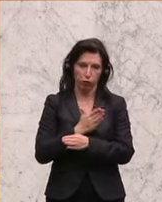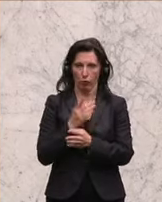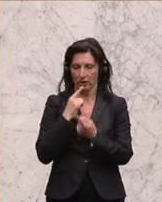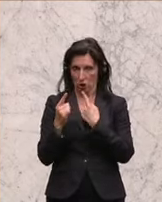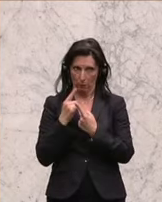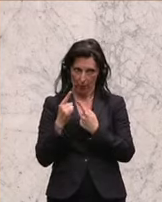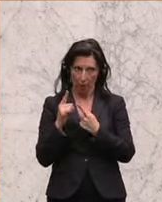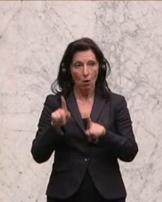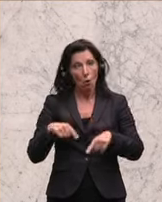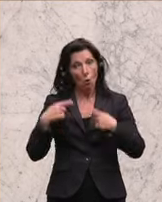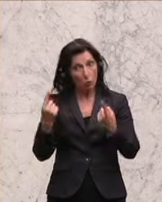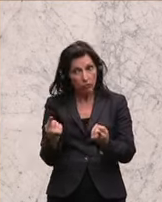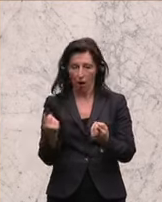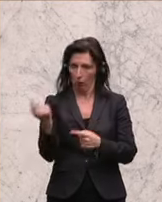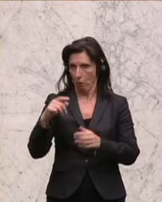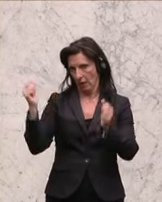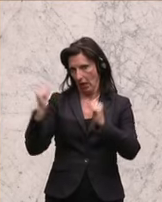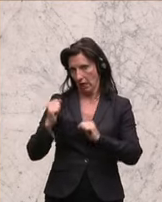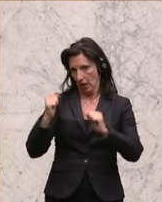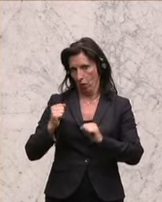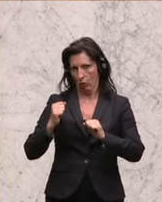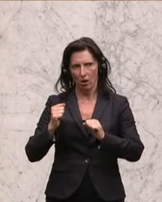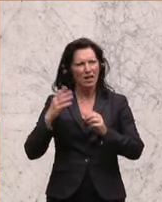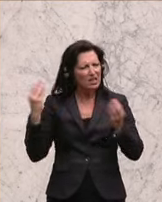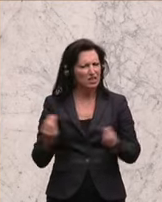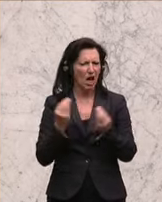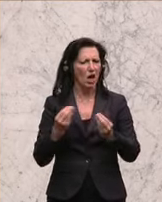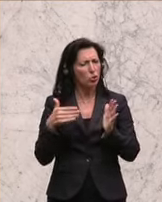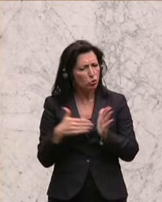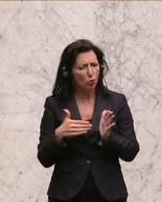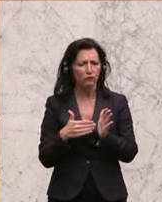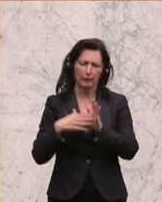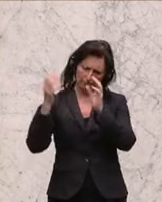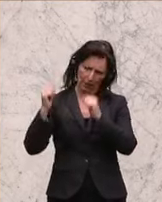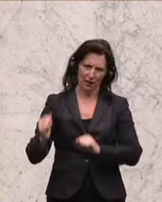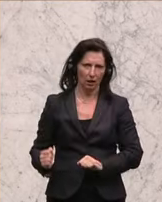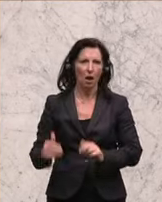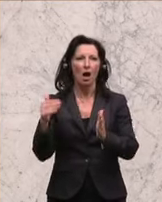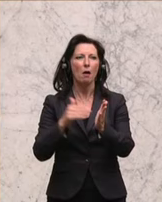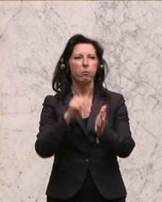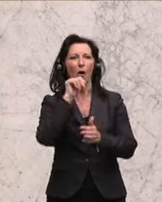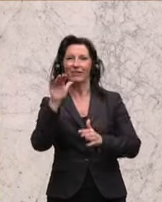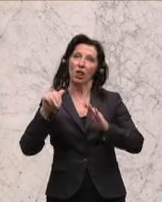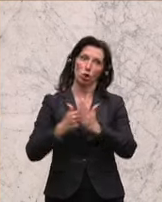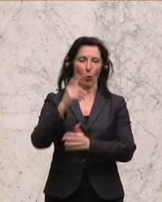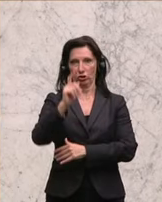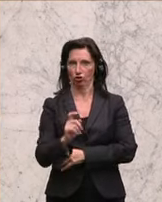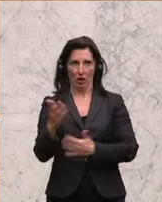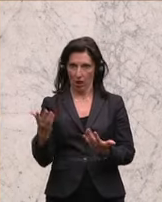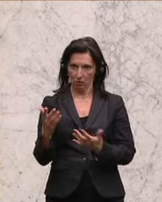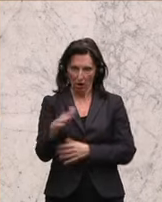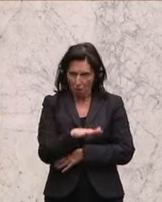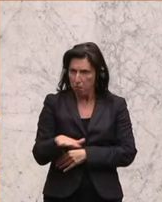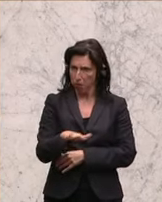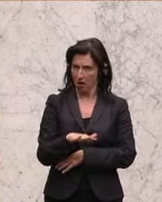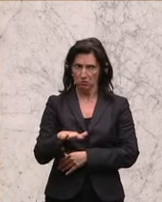wir uns dann darüber einigen können, was unbedingt notwendig ist. Wir brauchen keinen kompletten Neustart mehr. Die Basis, würde